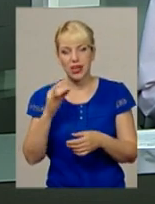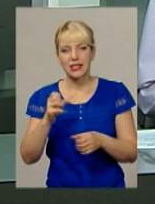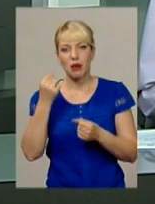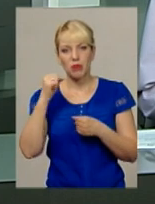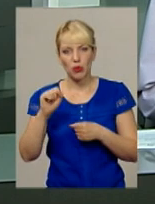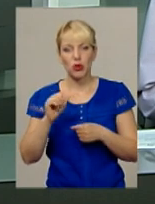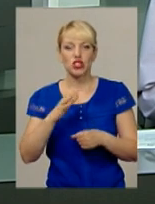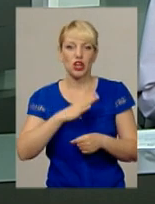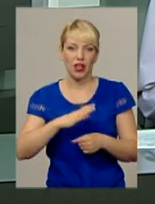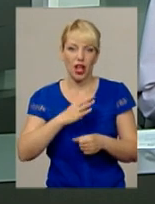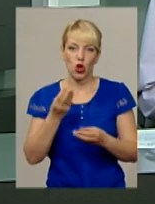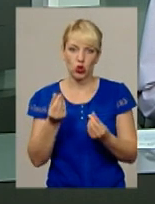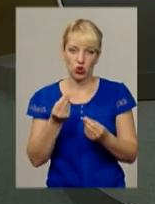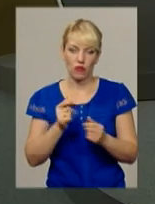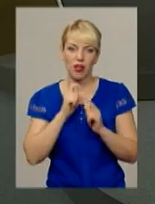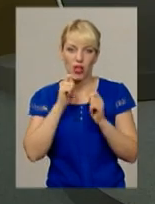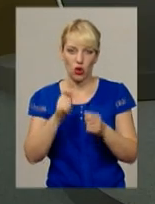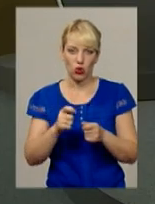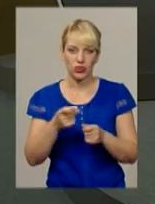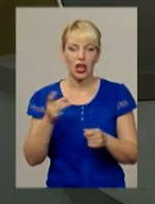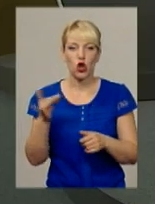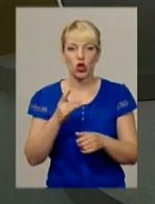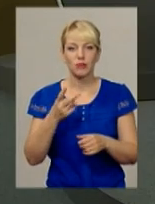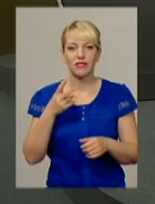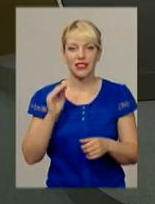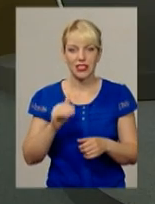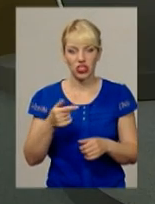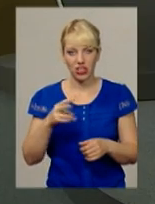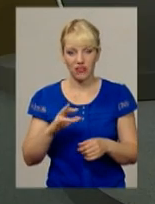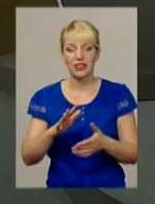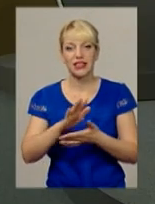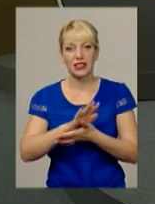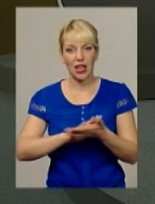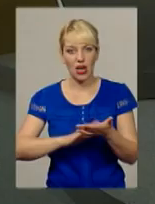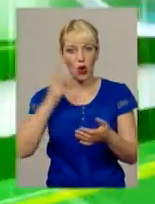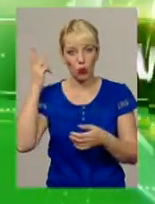розмірі 2000 гривень. Далі у подільській панорамі про таке.